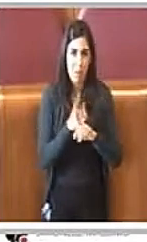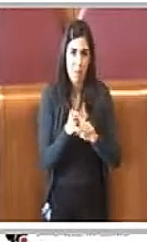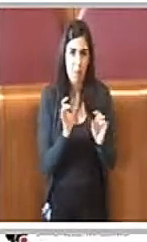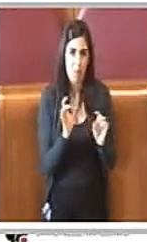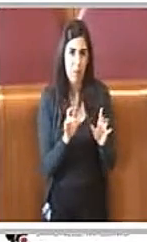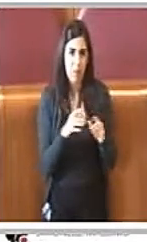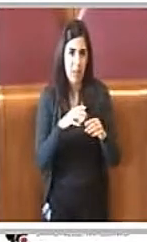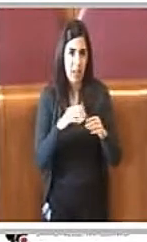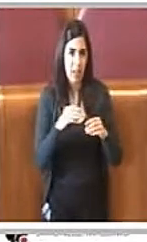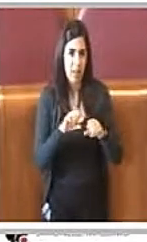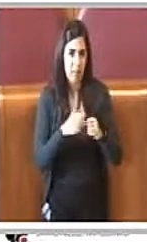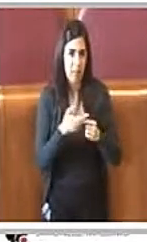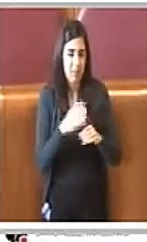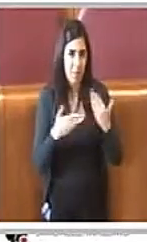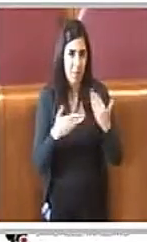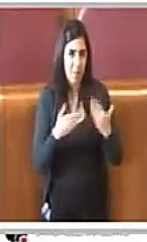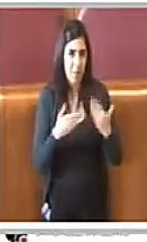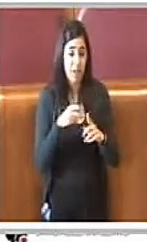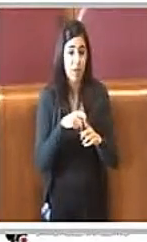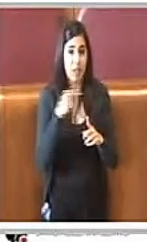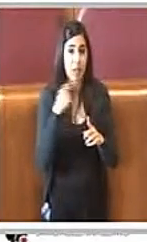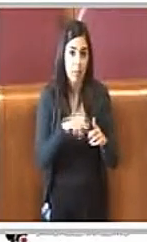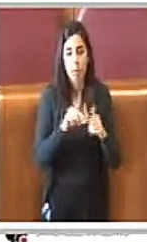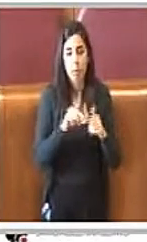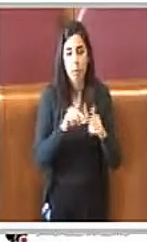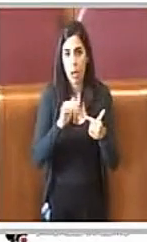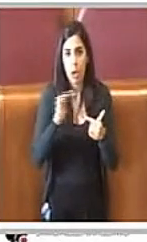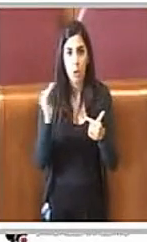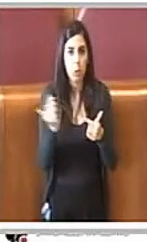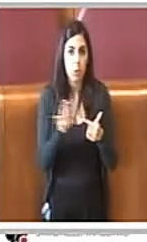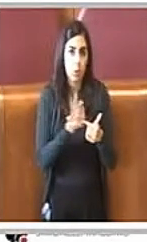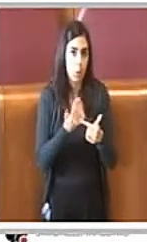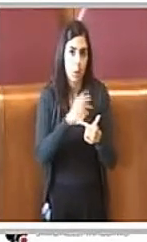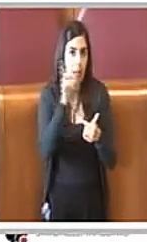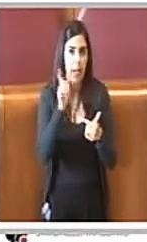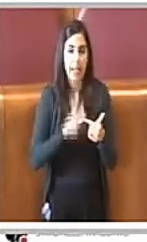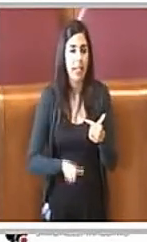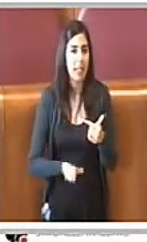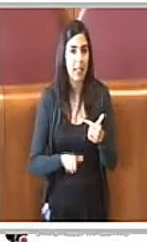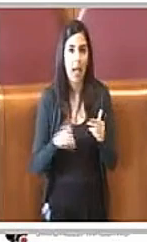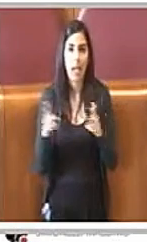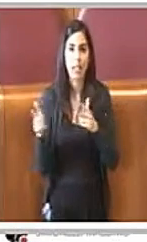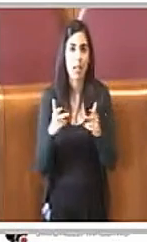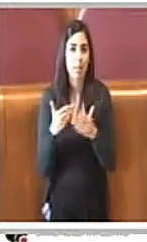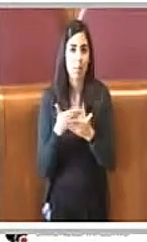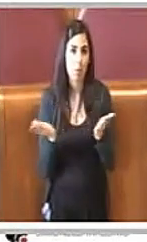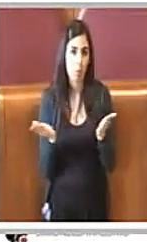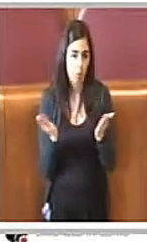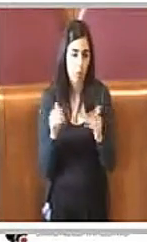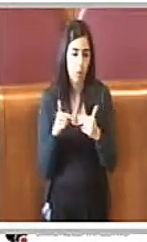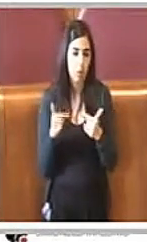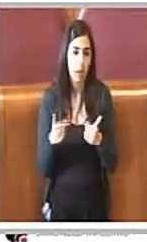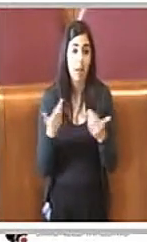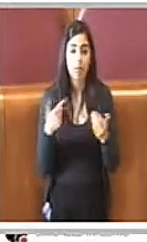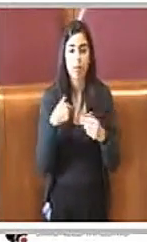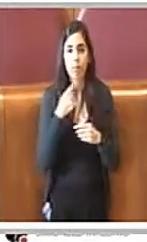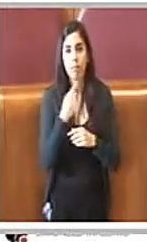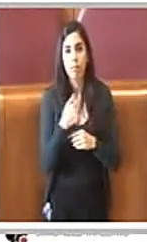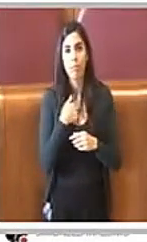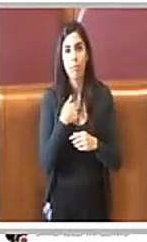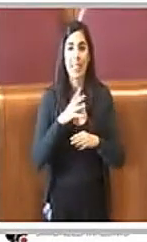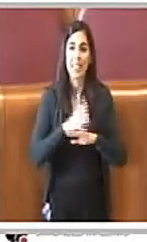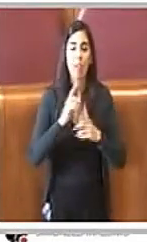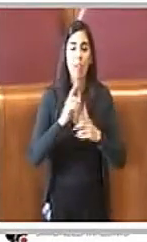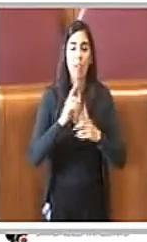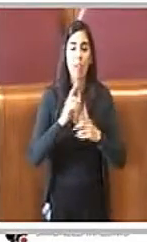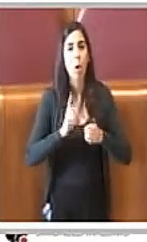ovviamente riguardano tutte le aziende di trasporto pubblico del nostro paese. Quindi ecco, io dicevo il mio intervento più politico